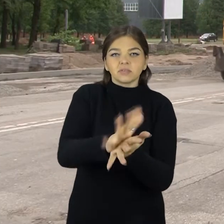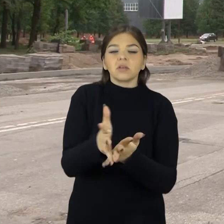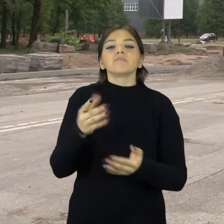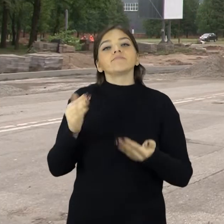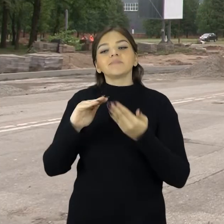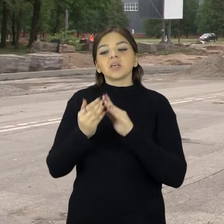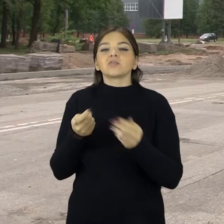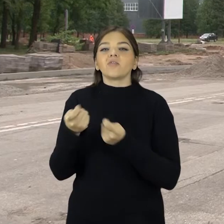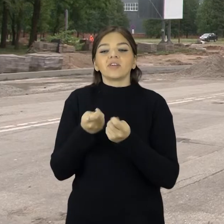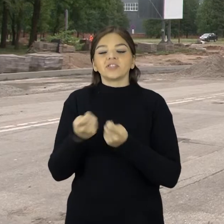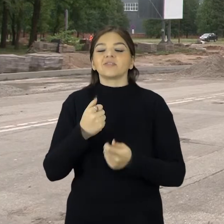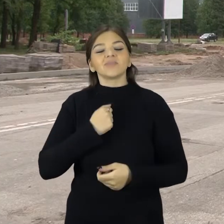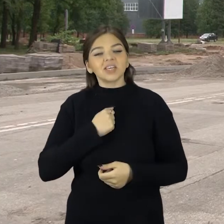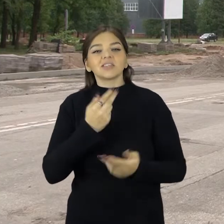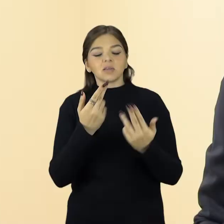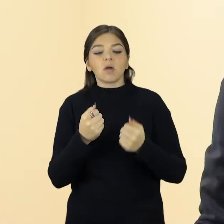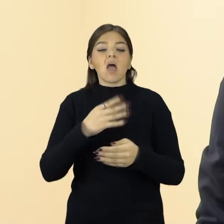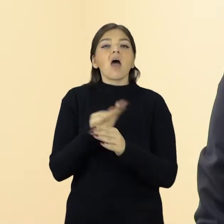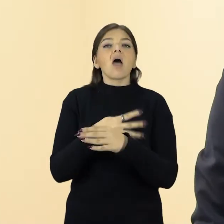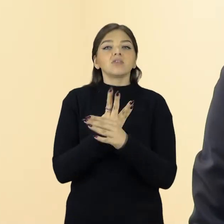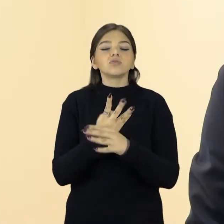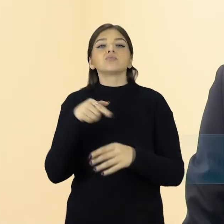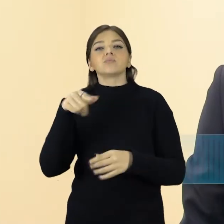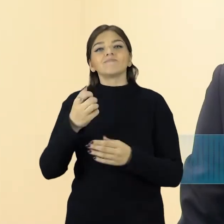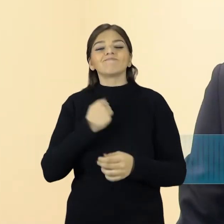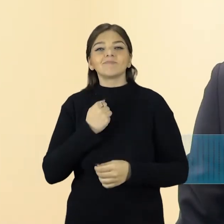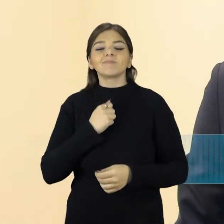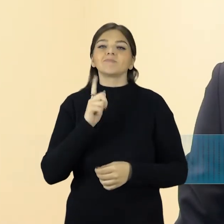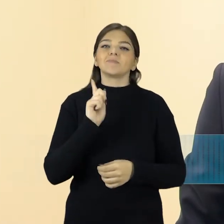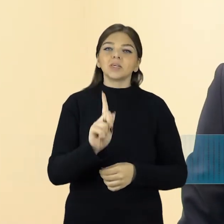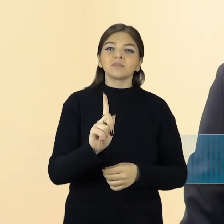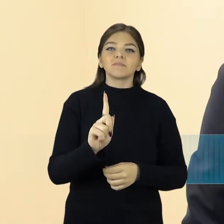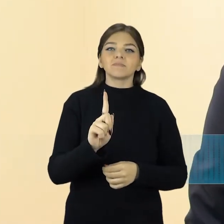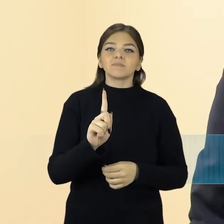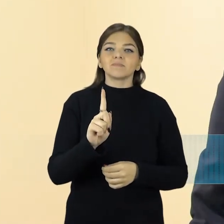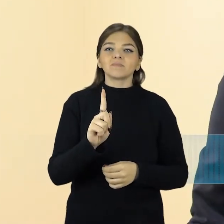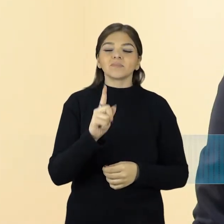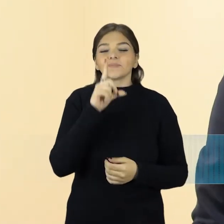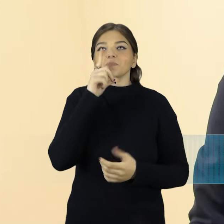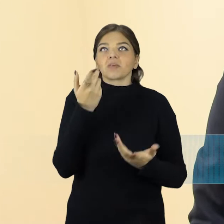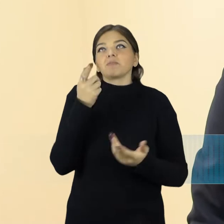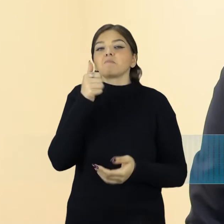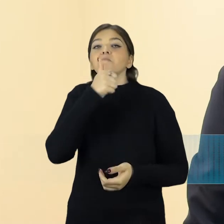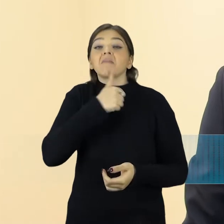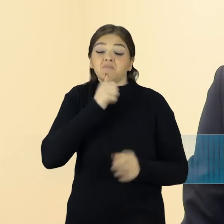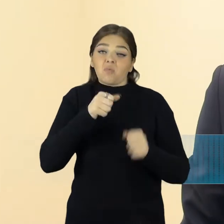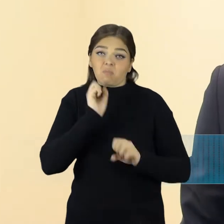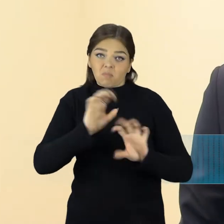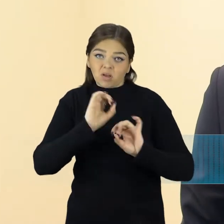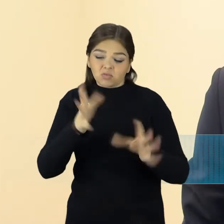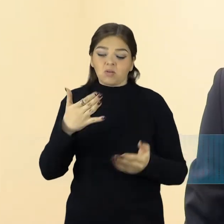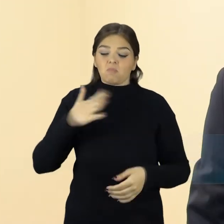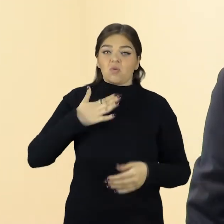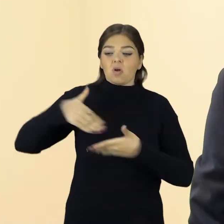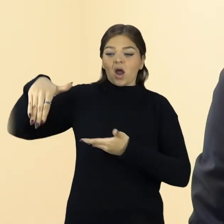apgeliai stauja, nieko padaryti negali. Gailaiško žiuko, jeigu nukentėjo žiukas, bet, na, tokia irgi nelingsma, pavyzdį